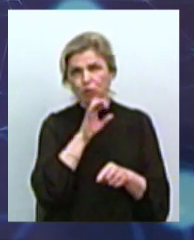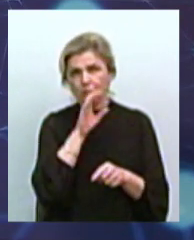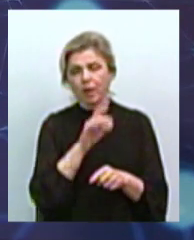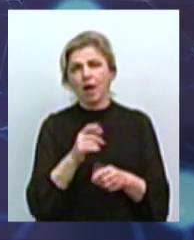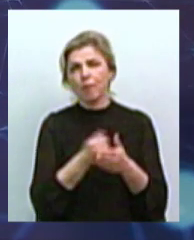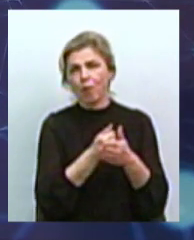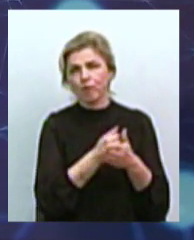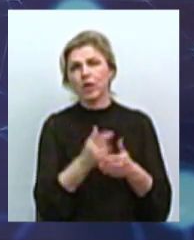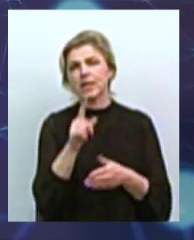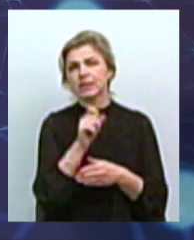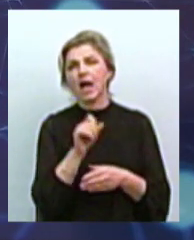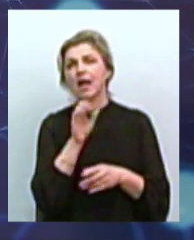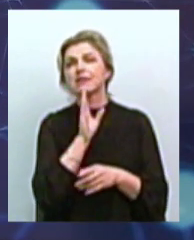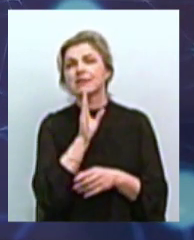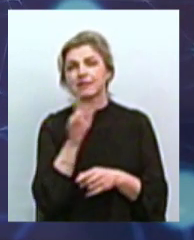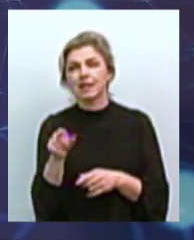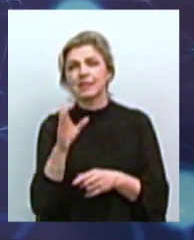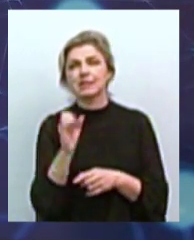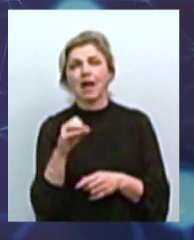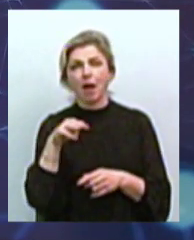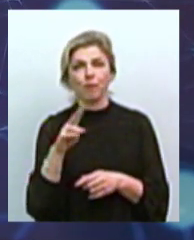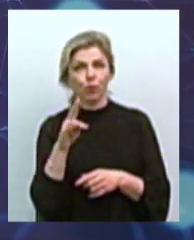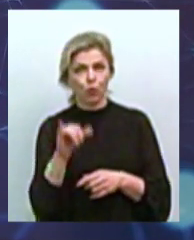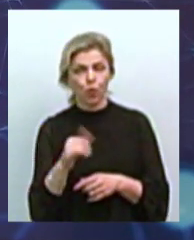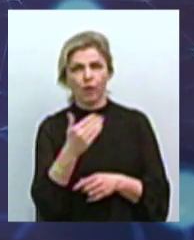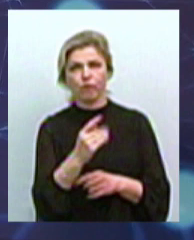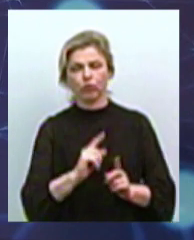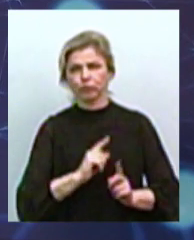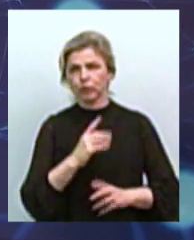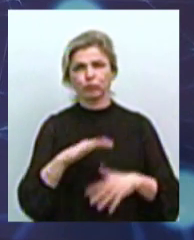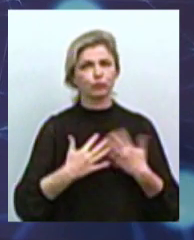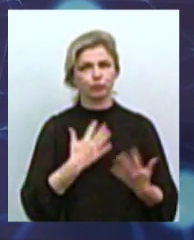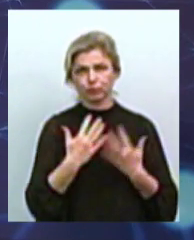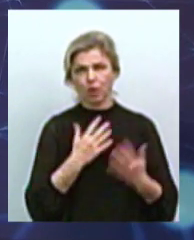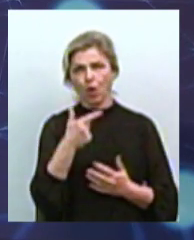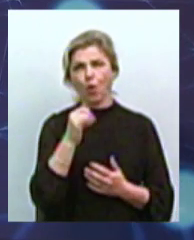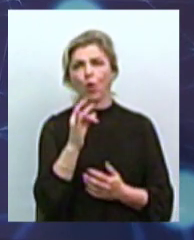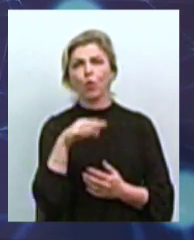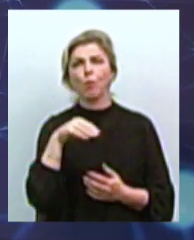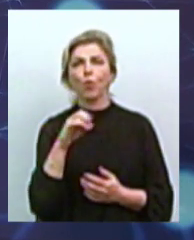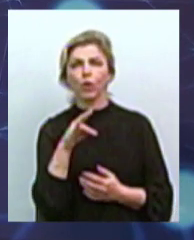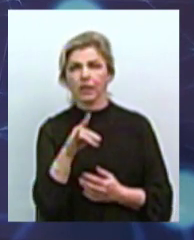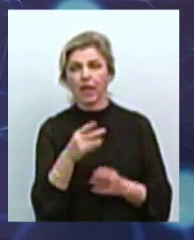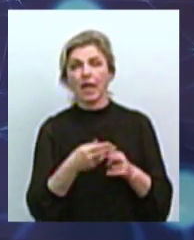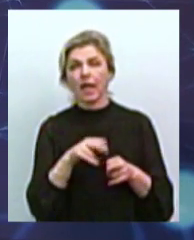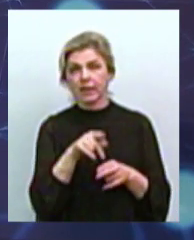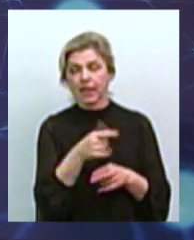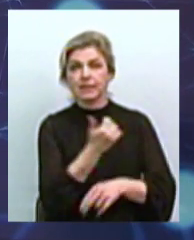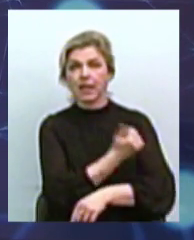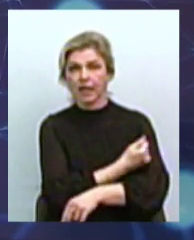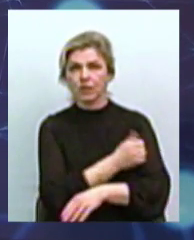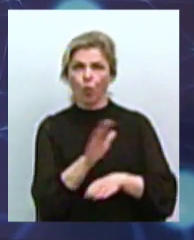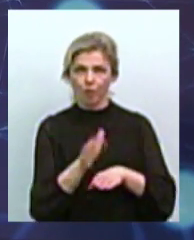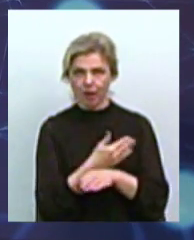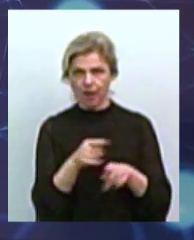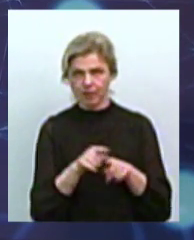гормони вушують, якщо так можна сказати. І саме таку агресію стерилізація прибирає. Якщо ж агресія